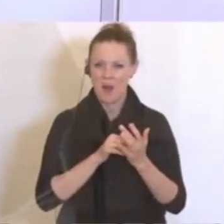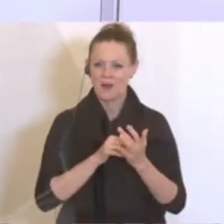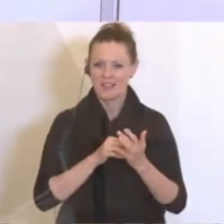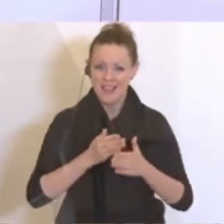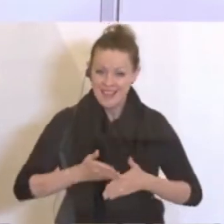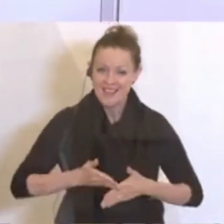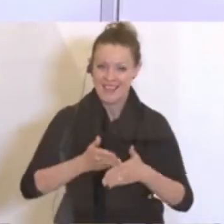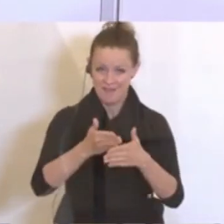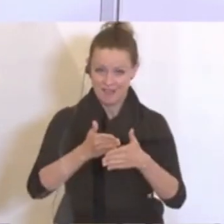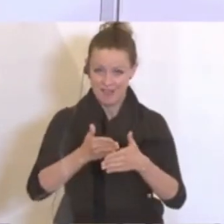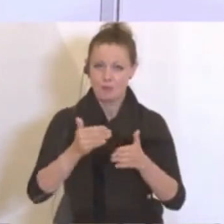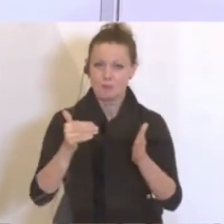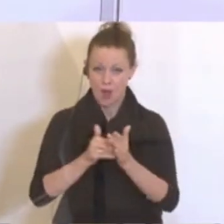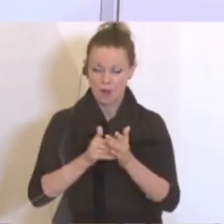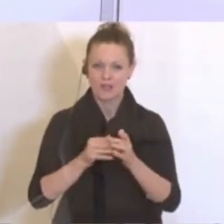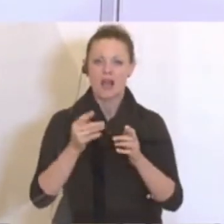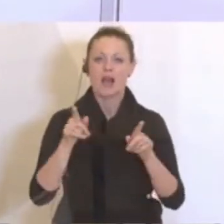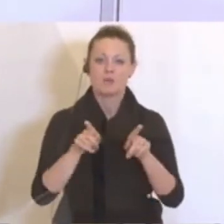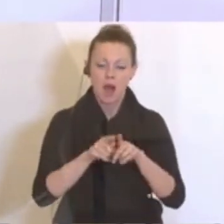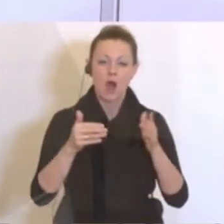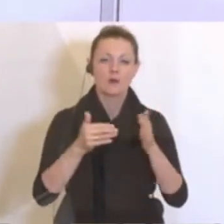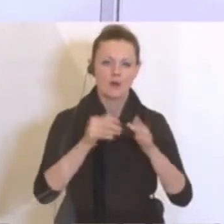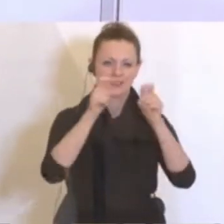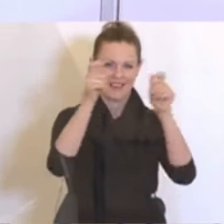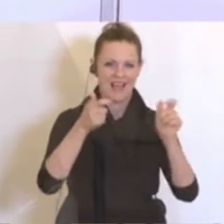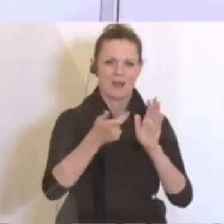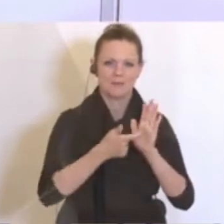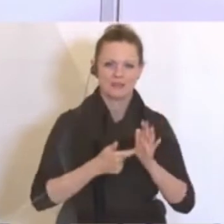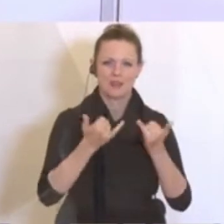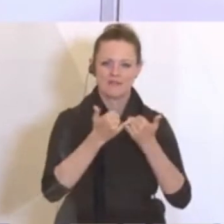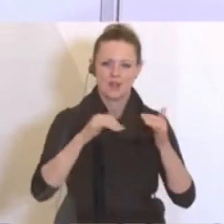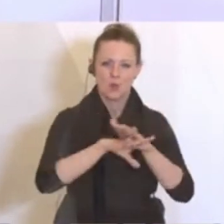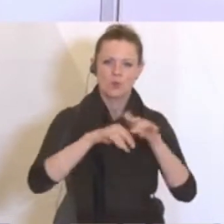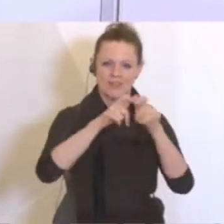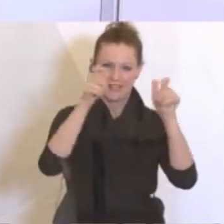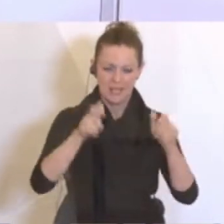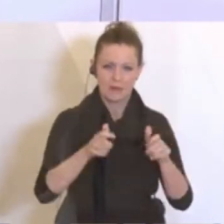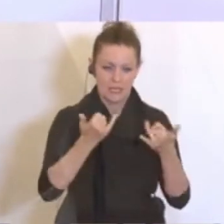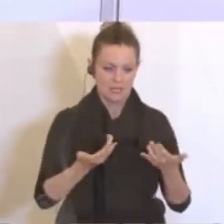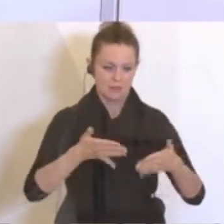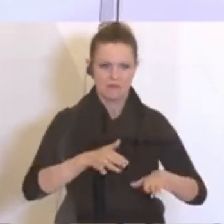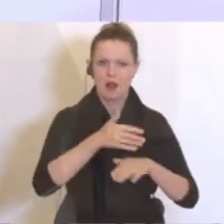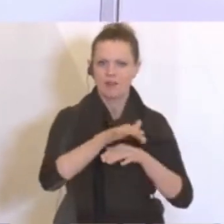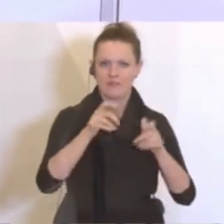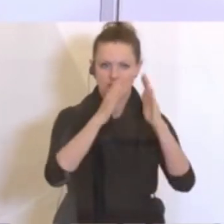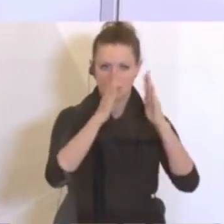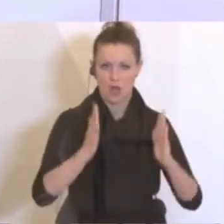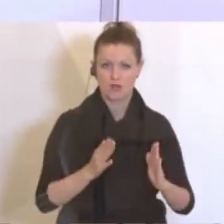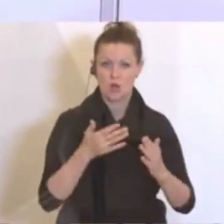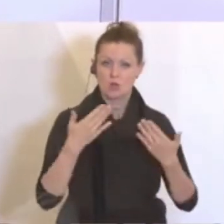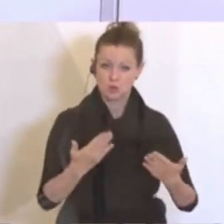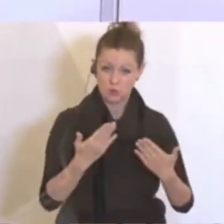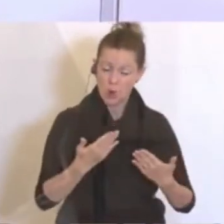Hilfen. Es braucht aber auch Rahmenbedingungen wie Unternehmen, in dem Fall Wirtshäuser, in diesem sicherlich